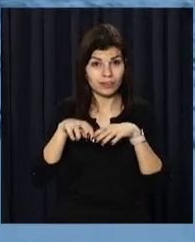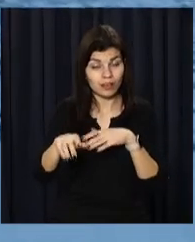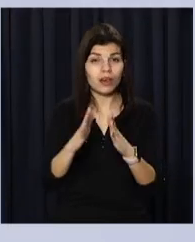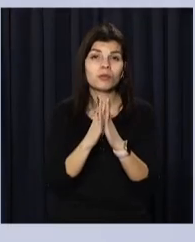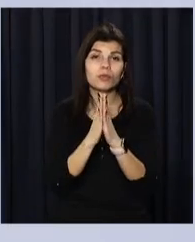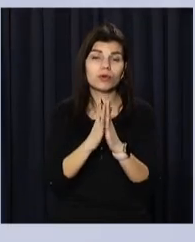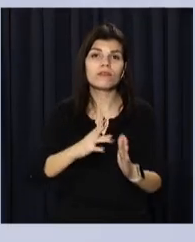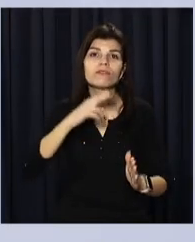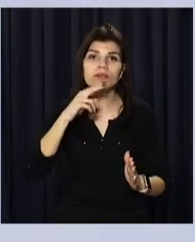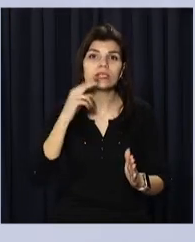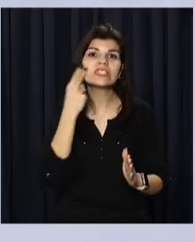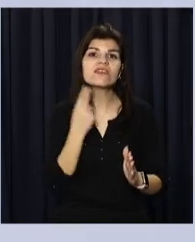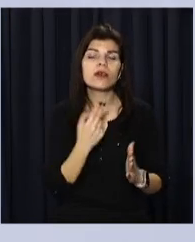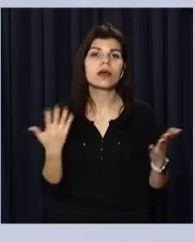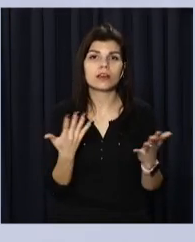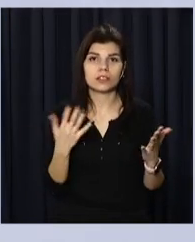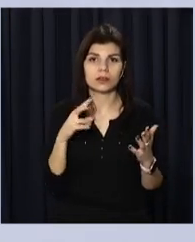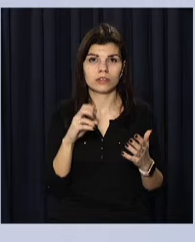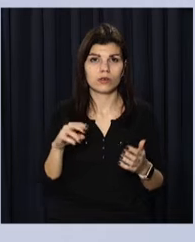зверніть увагу на колір льоду.